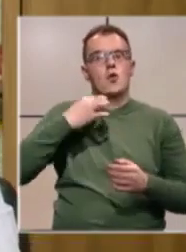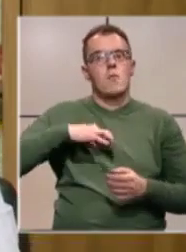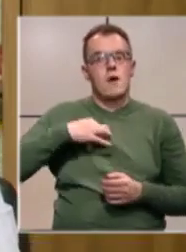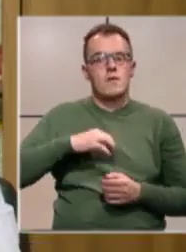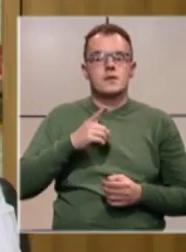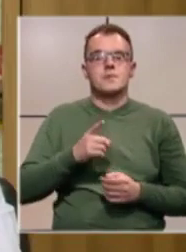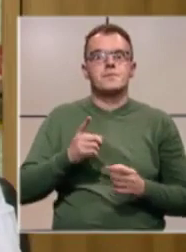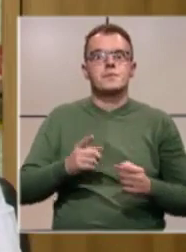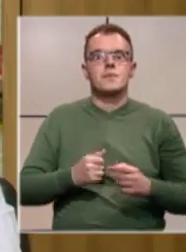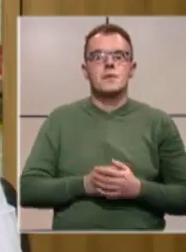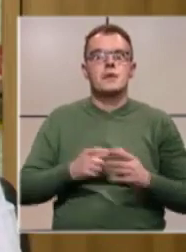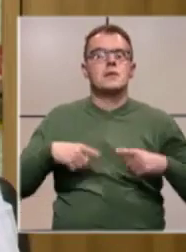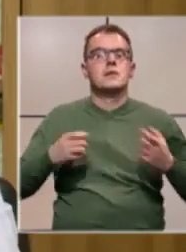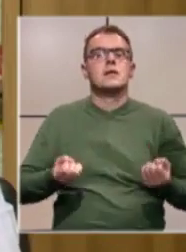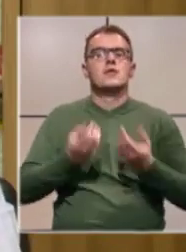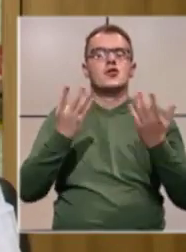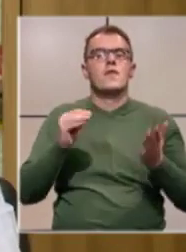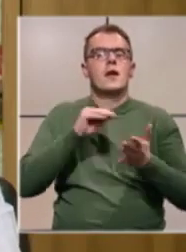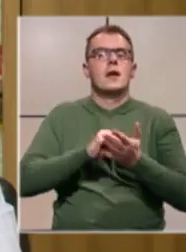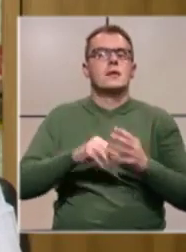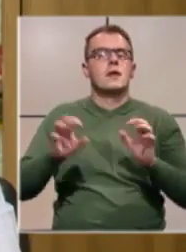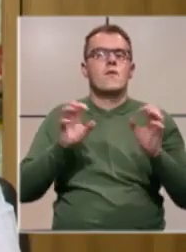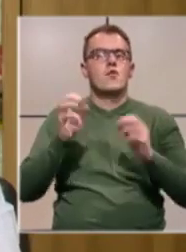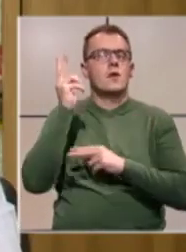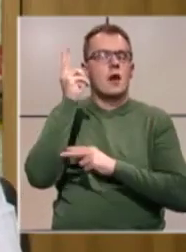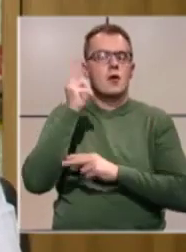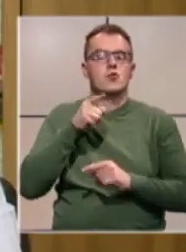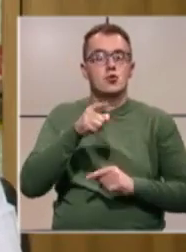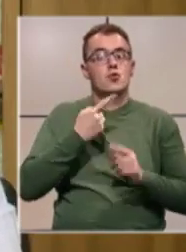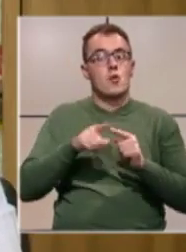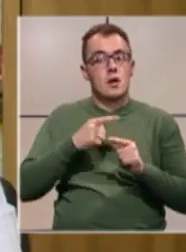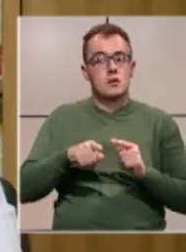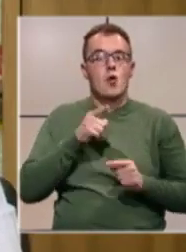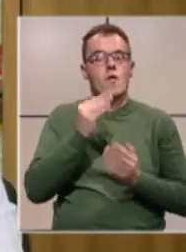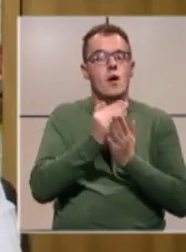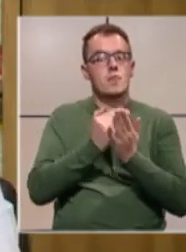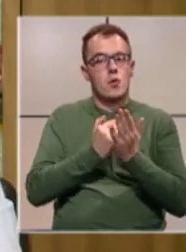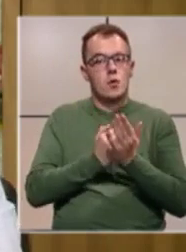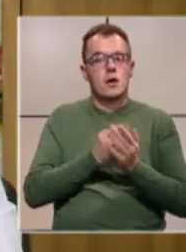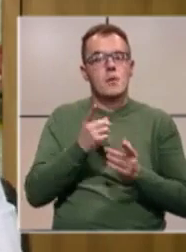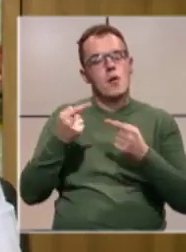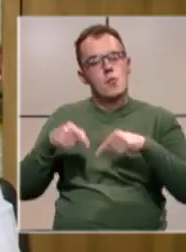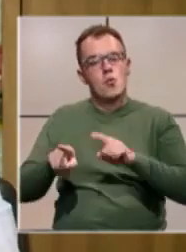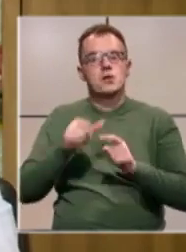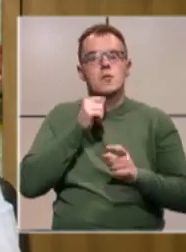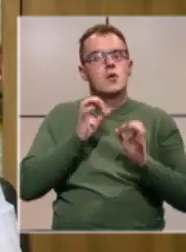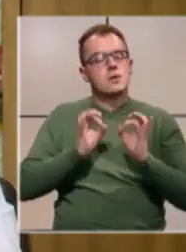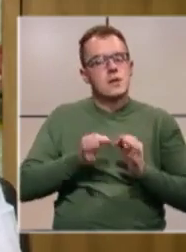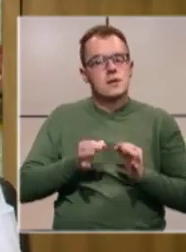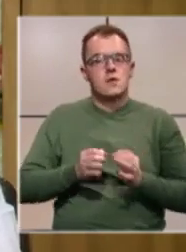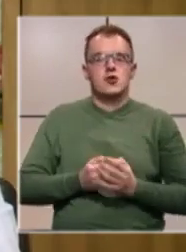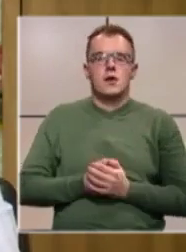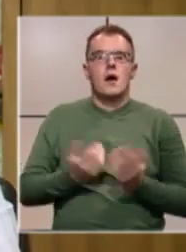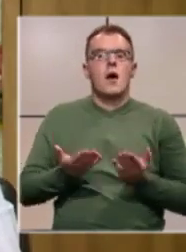zadrže i dalje registrovanu djelatnost. Istog razloga ovaj program je posebno i specifičan